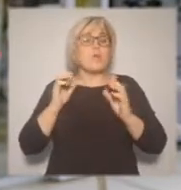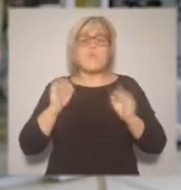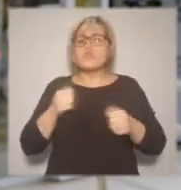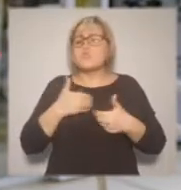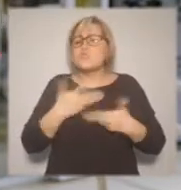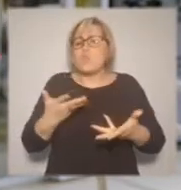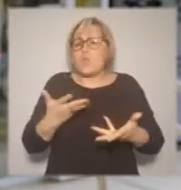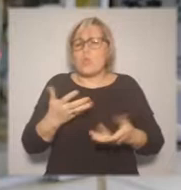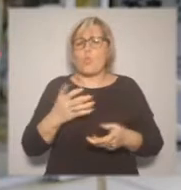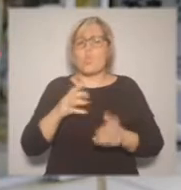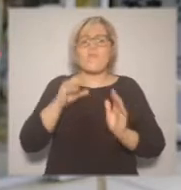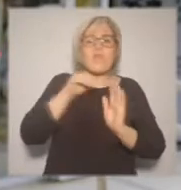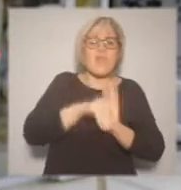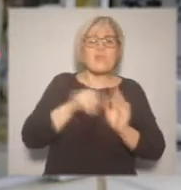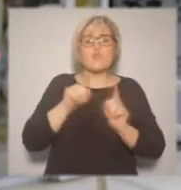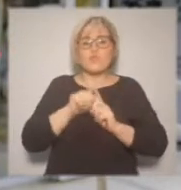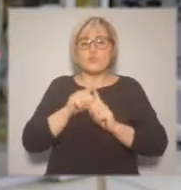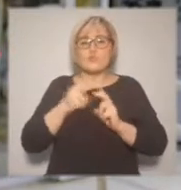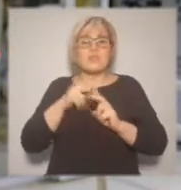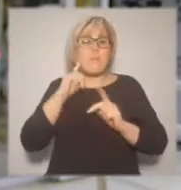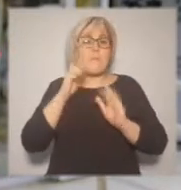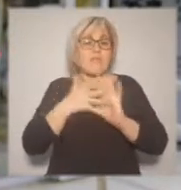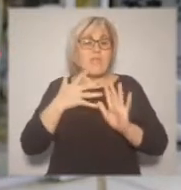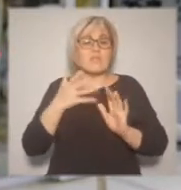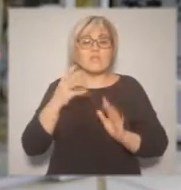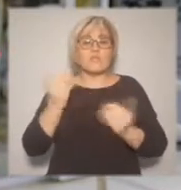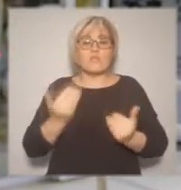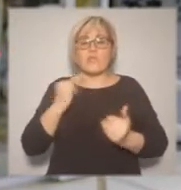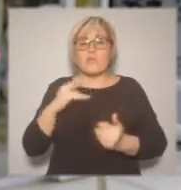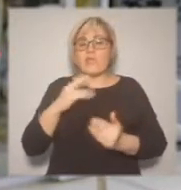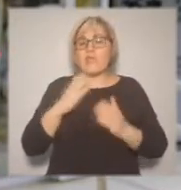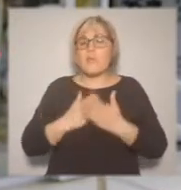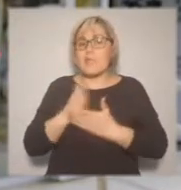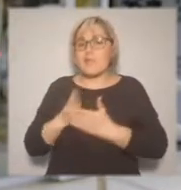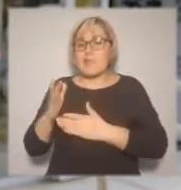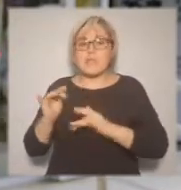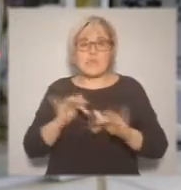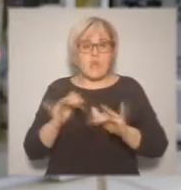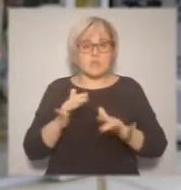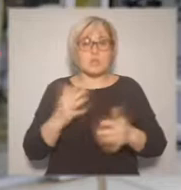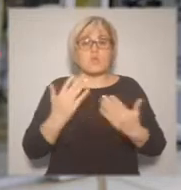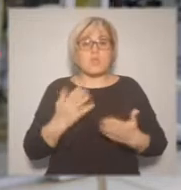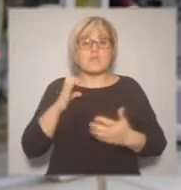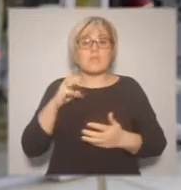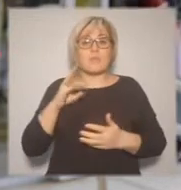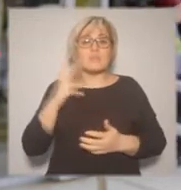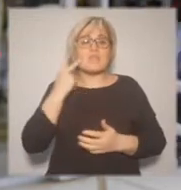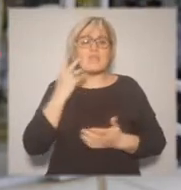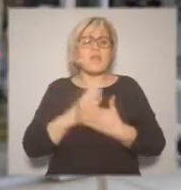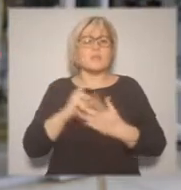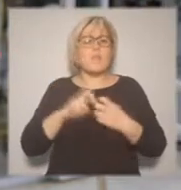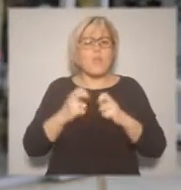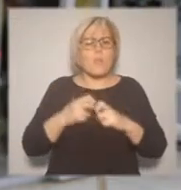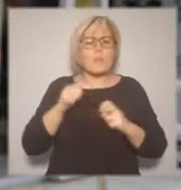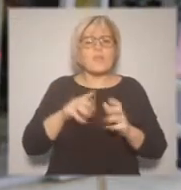на территории и крупные сетевые магазины. Но эксклюзивность этого проекта, конечно же, качество продукции. То есть, заходя в этот